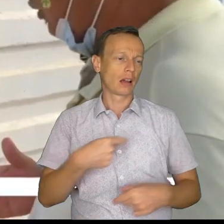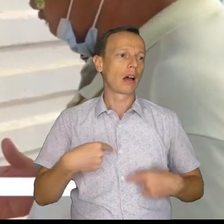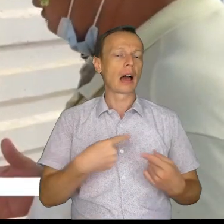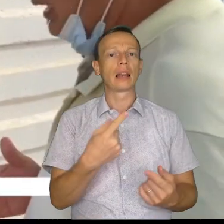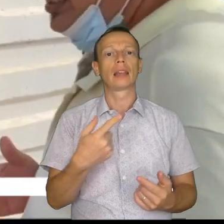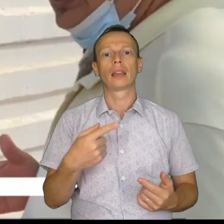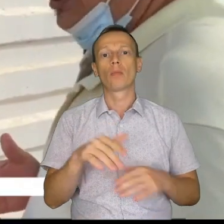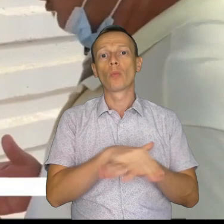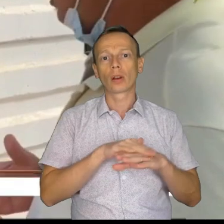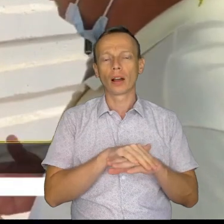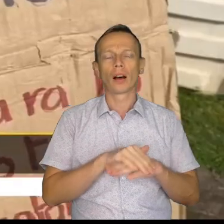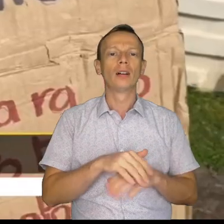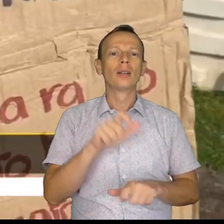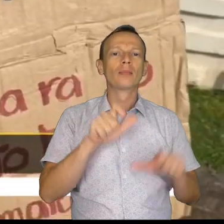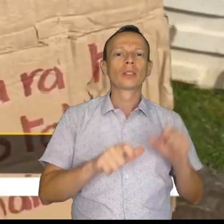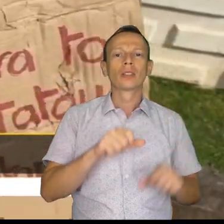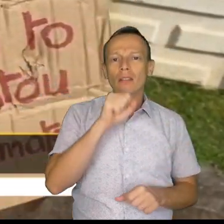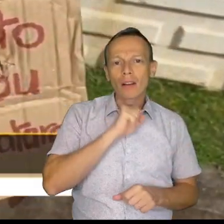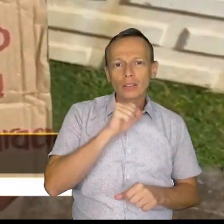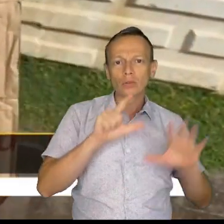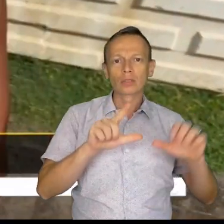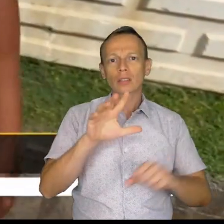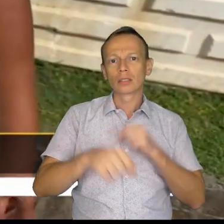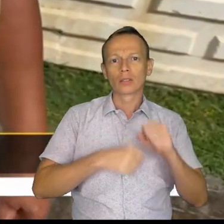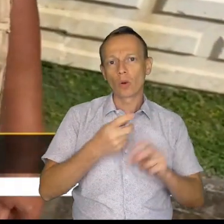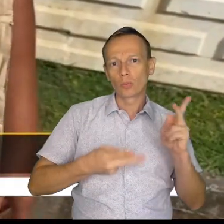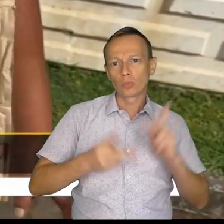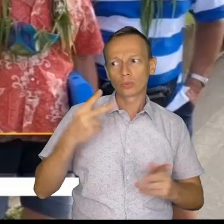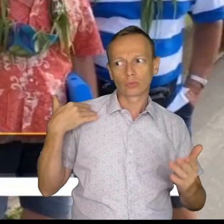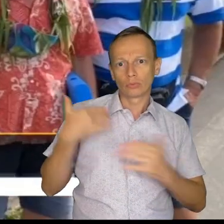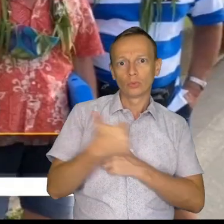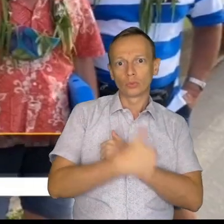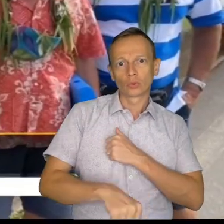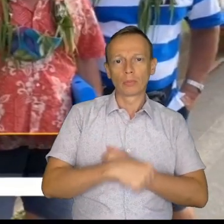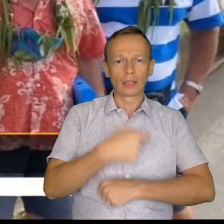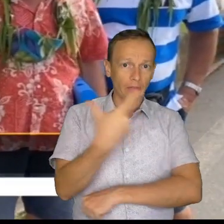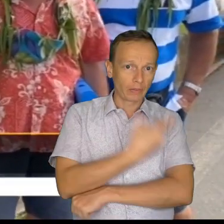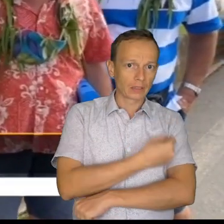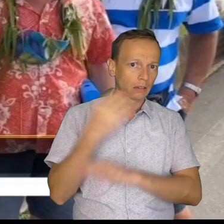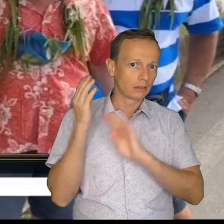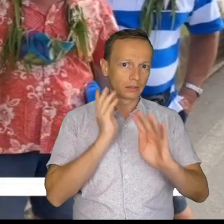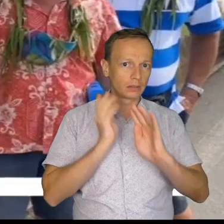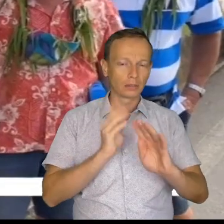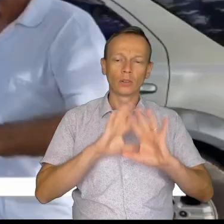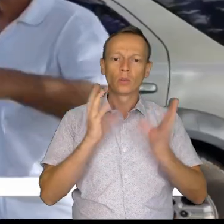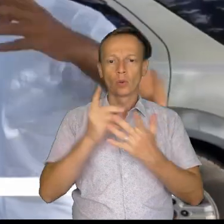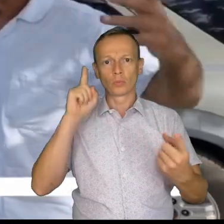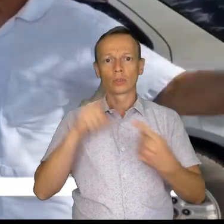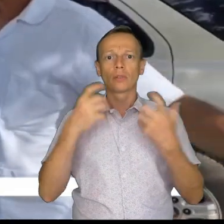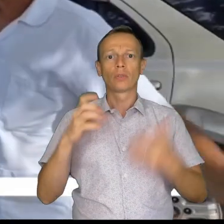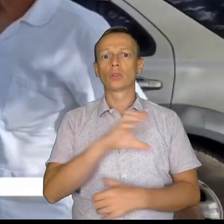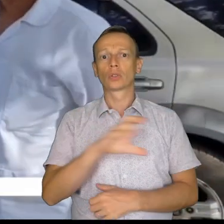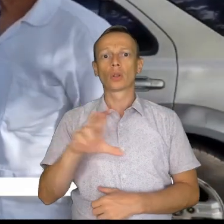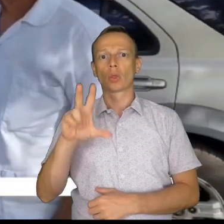75 ans se font vacciner sur l'île-sœur depuis le début de la semaine. Objectif, 130 Matahiapos à vacciner d'ici les